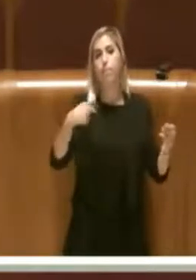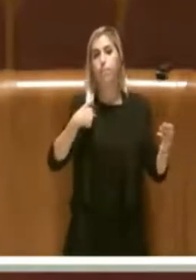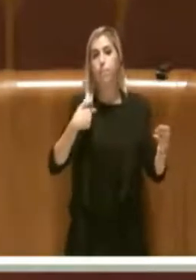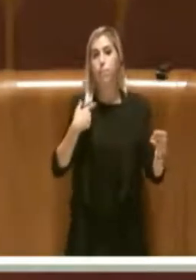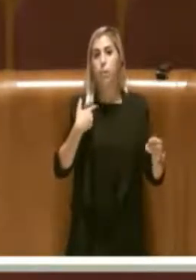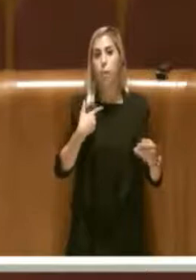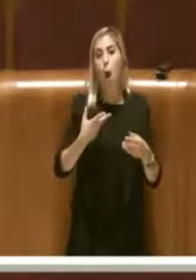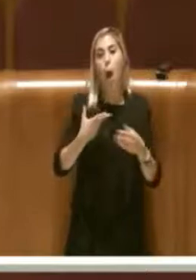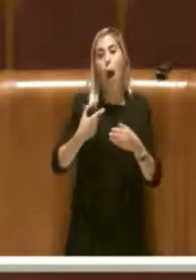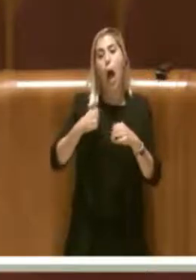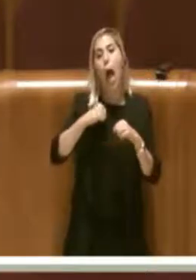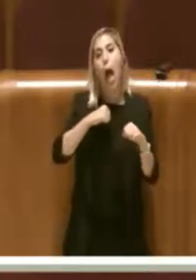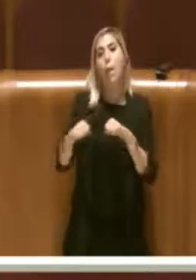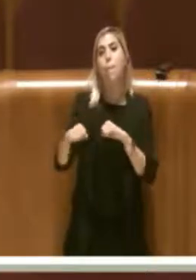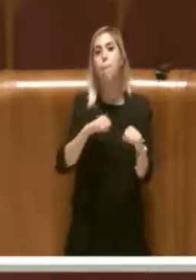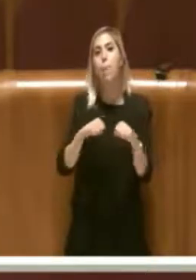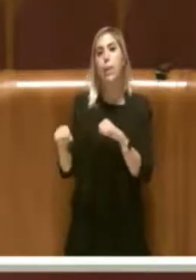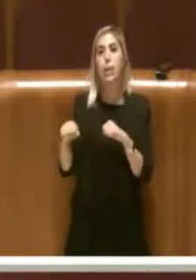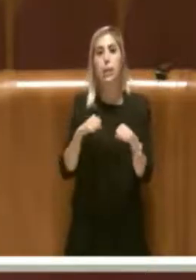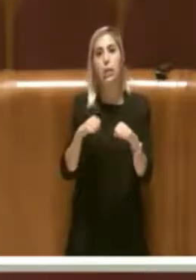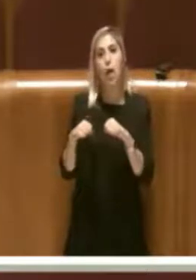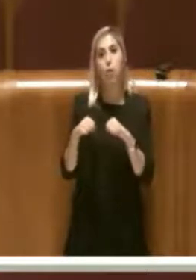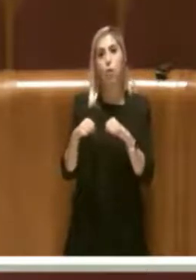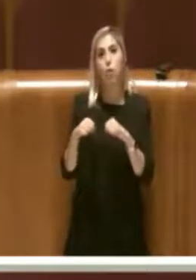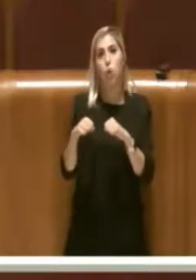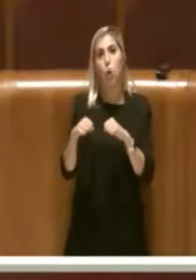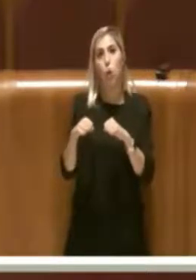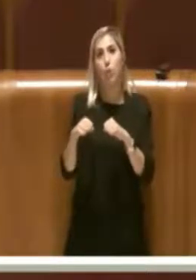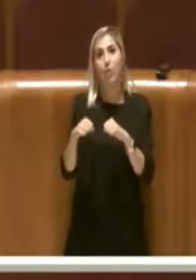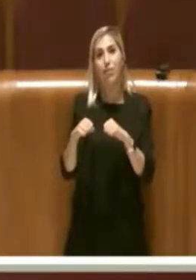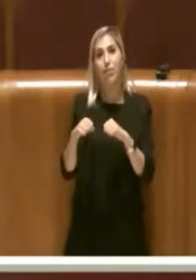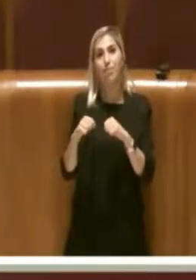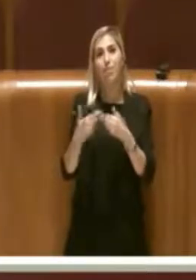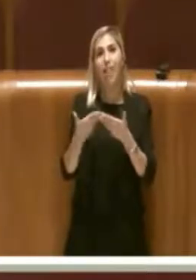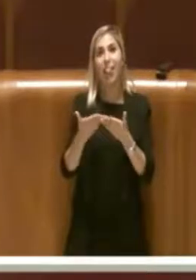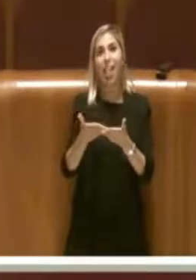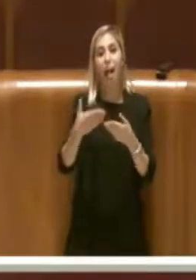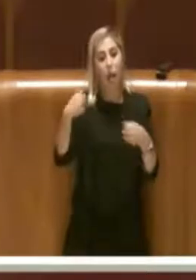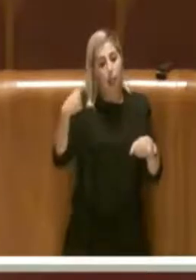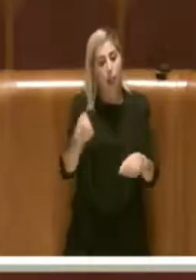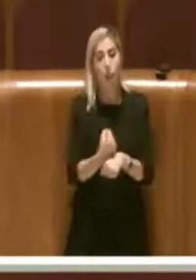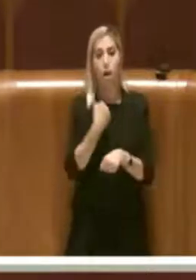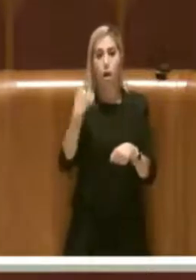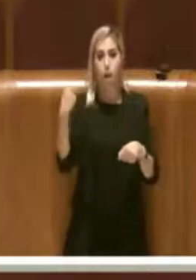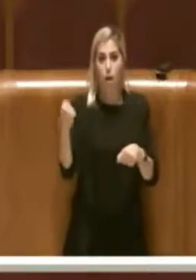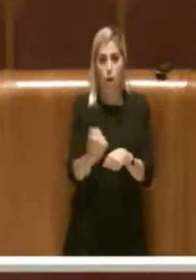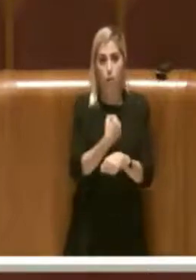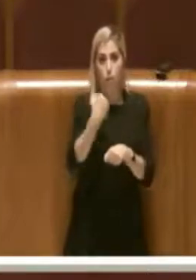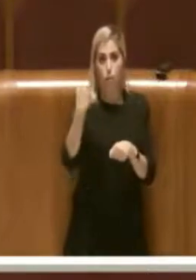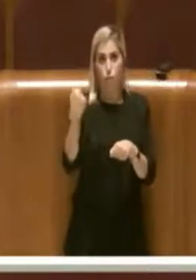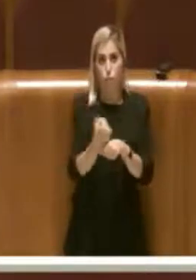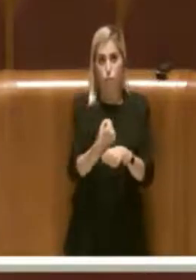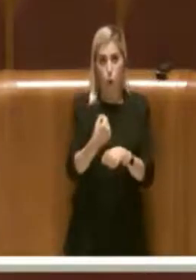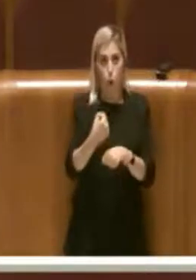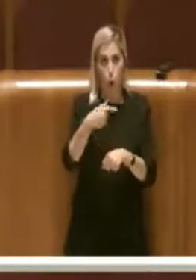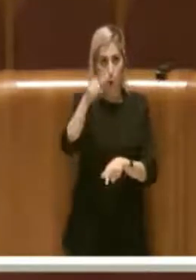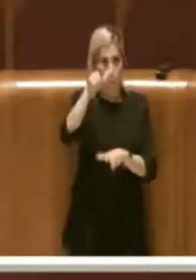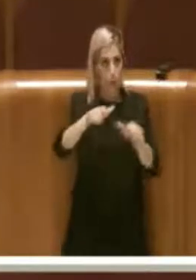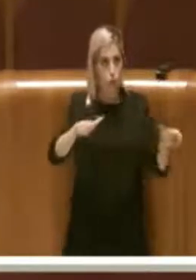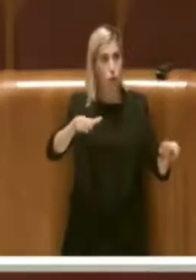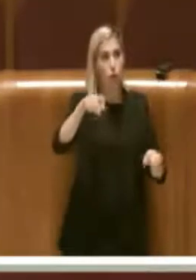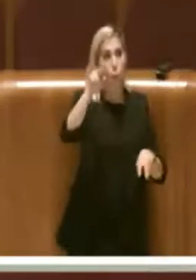quale dell'amministrazione nel favorire l'operato di questi guardamacchine